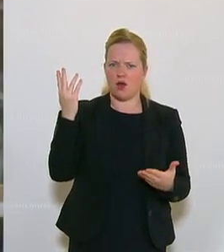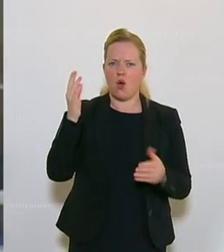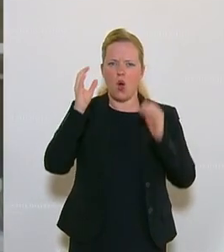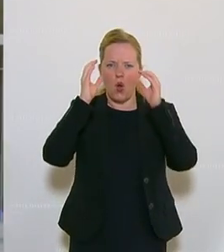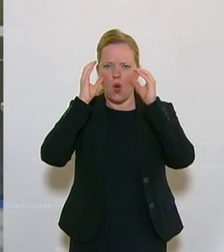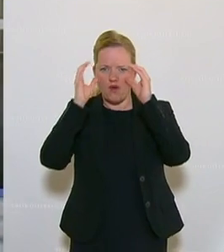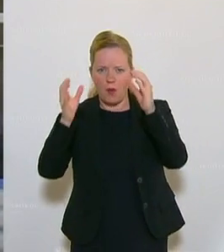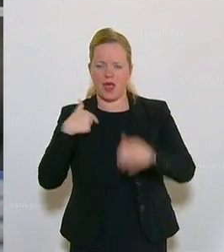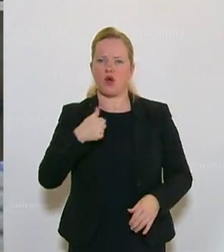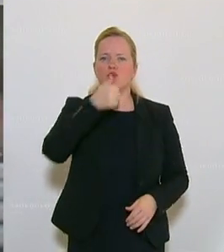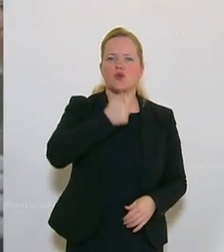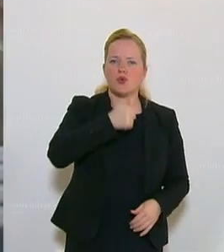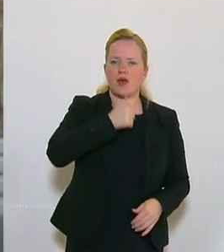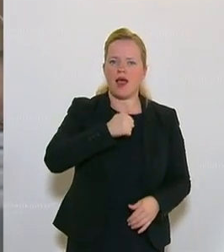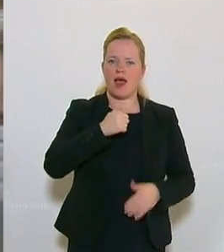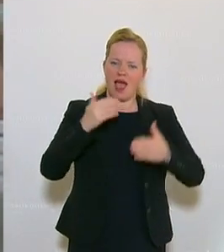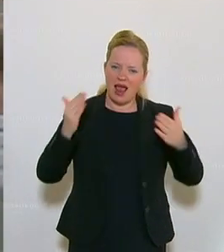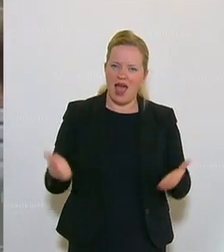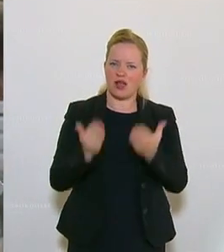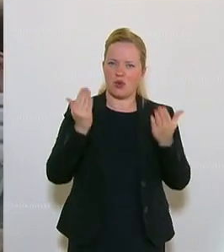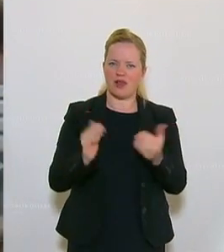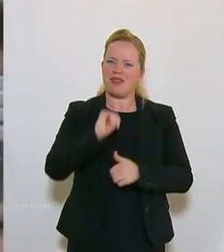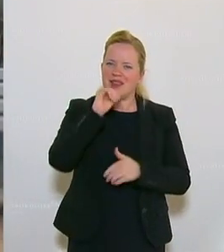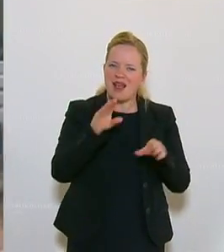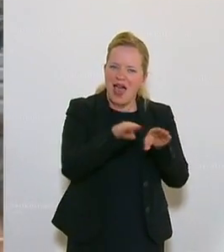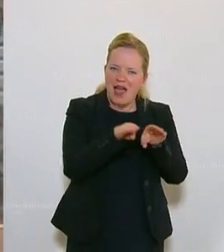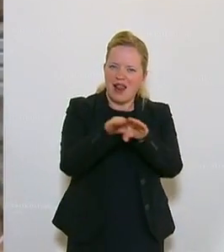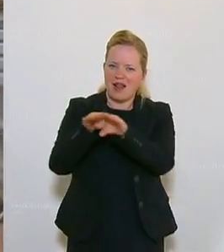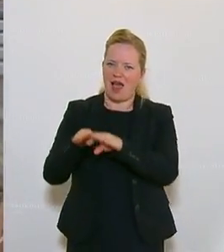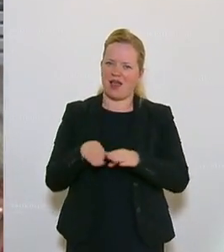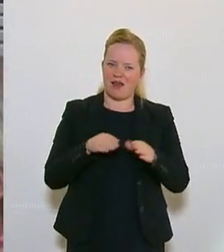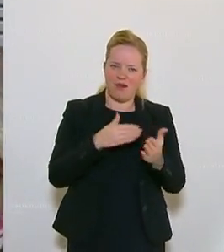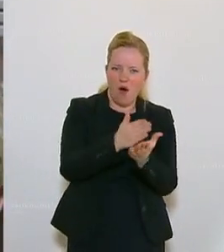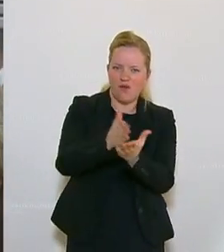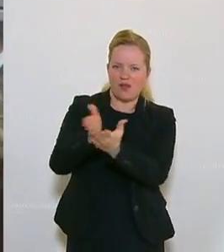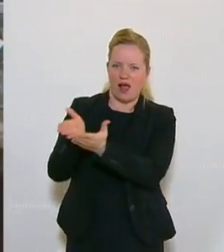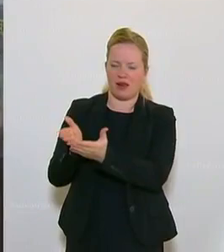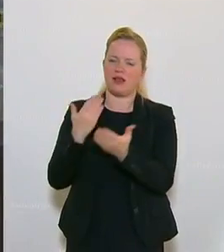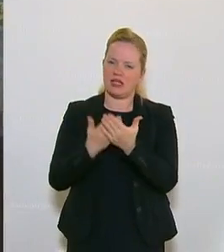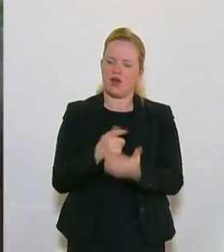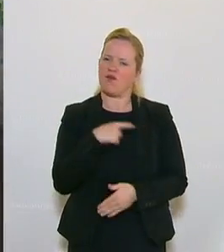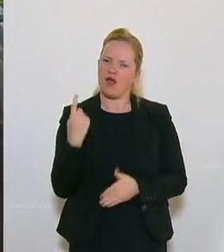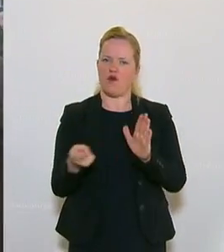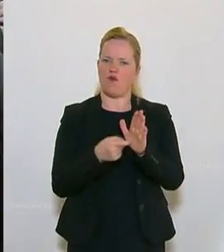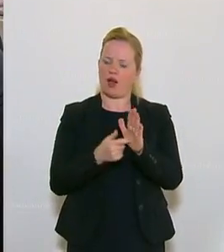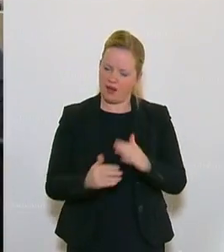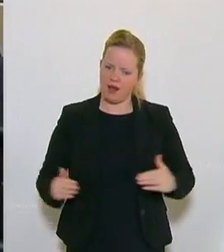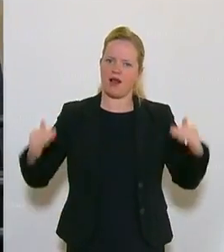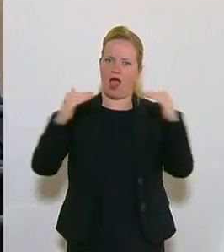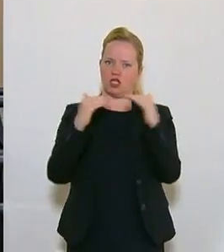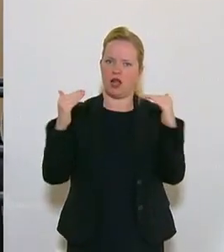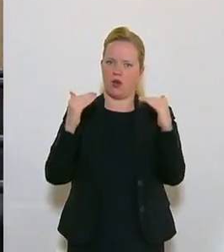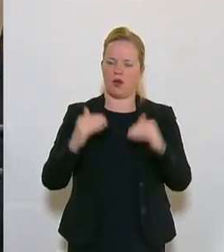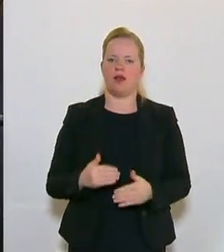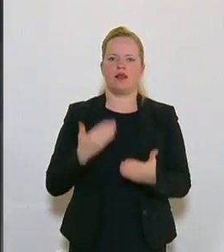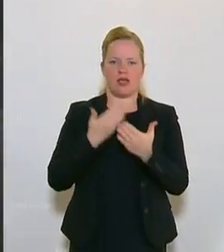Grüne diese Erleichterungen so ungleich verteilt haben. Und daher fordern wir eine Gleichstellung und ich werde im Anschluss